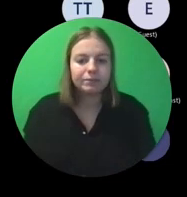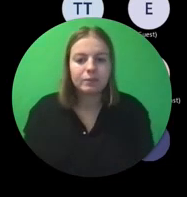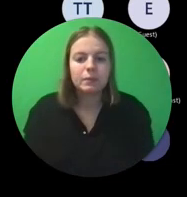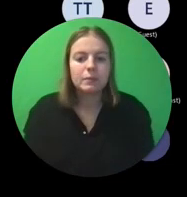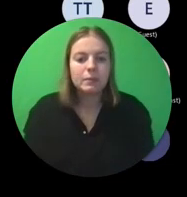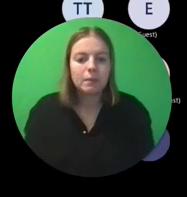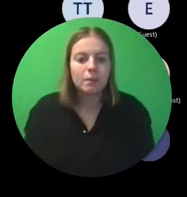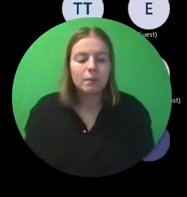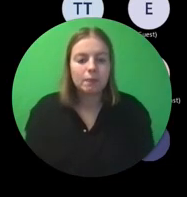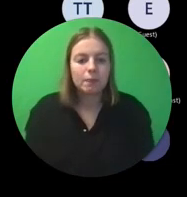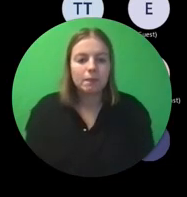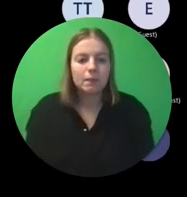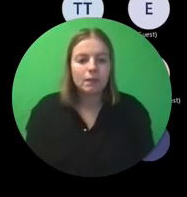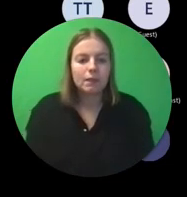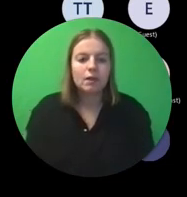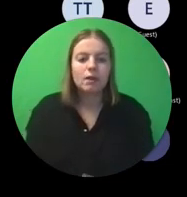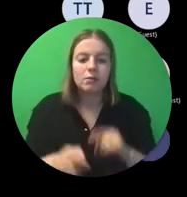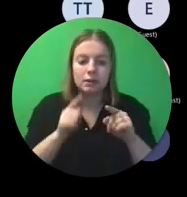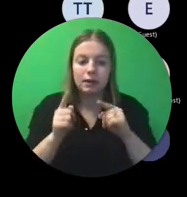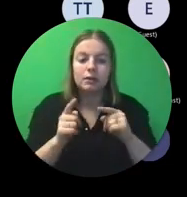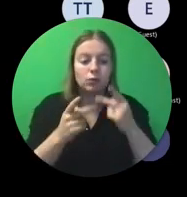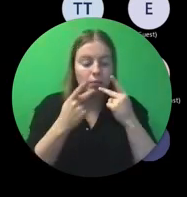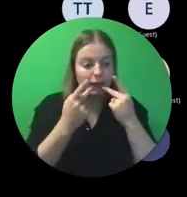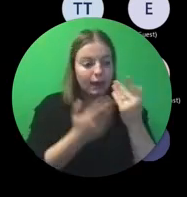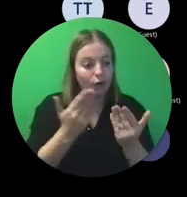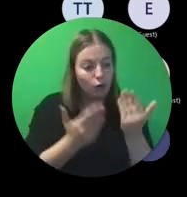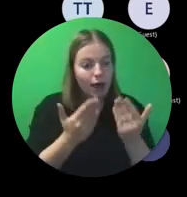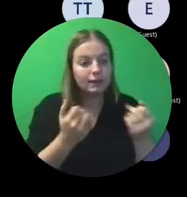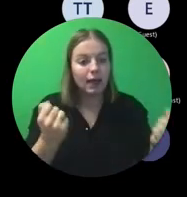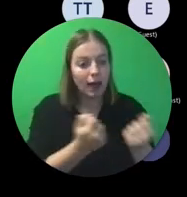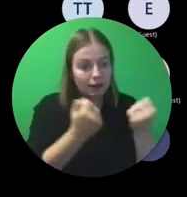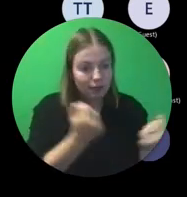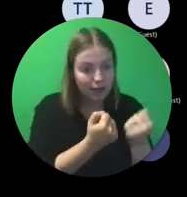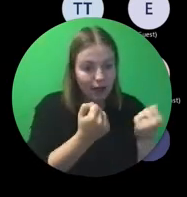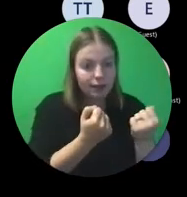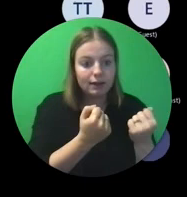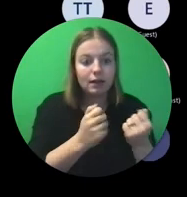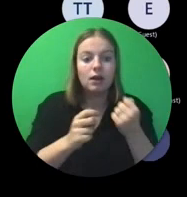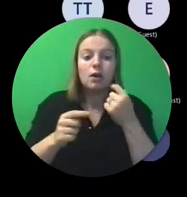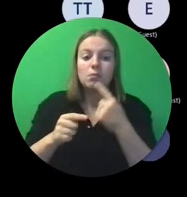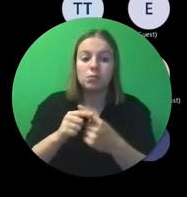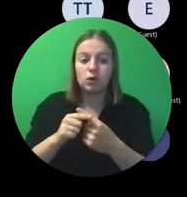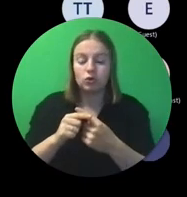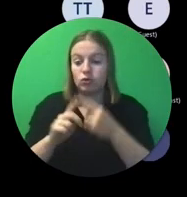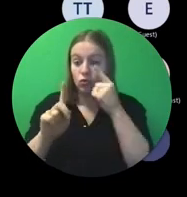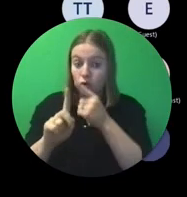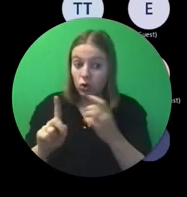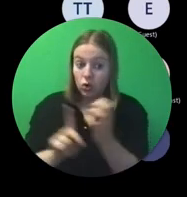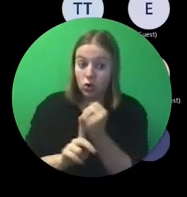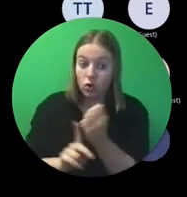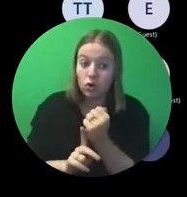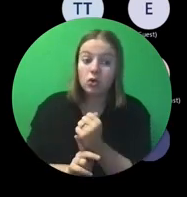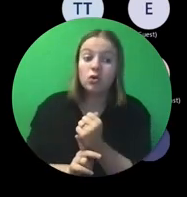Dus evalueer ook zowel uw activiteiten als het behalen van uw doelstelling.